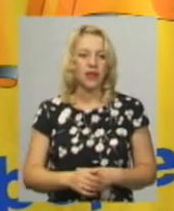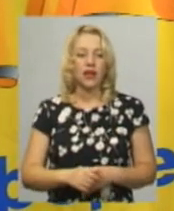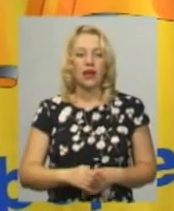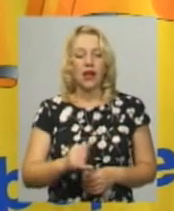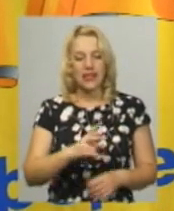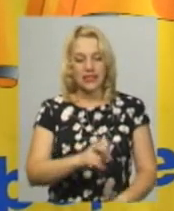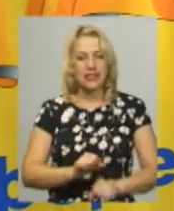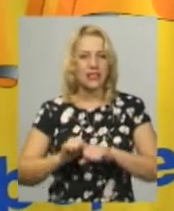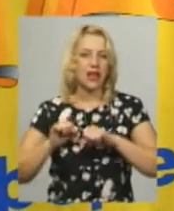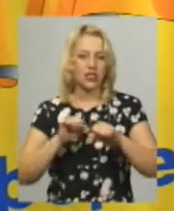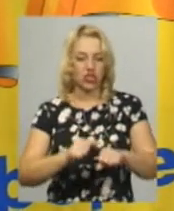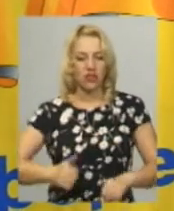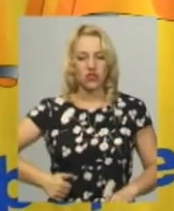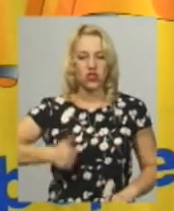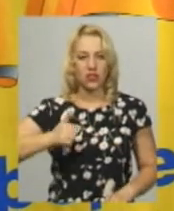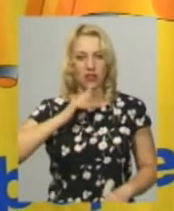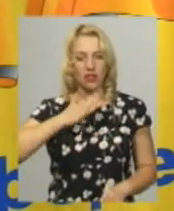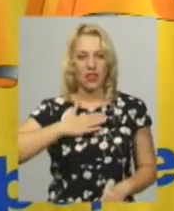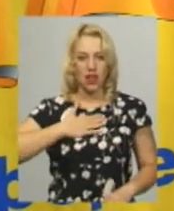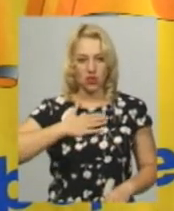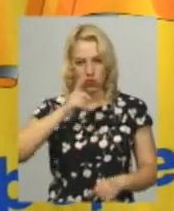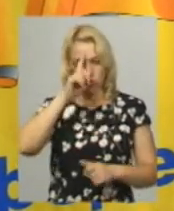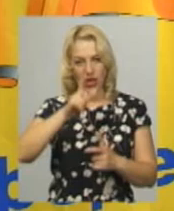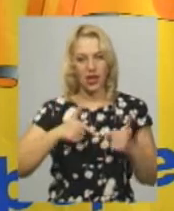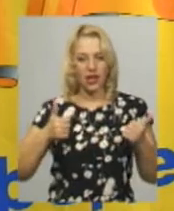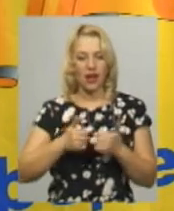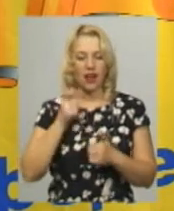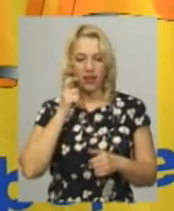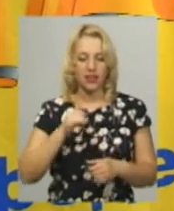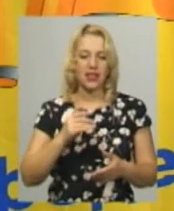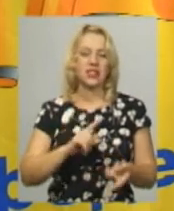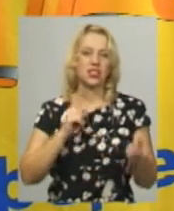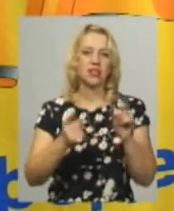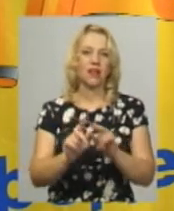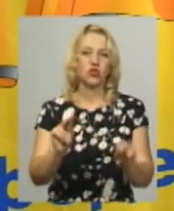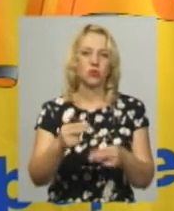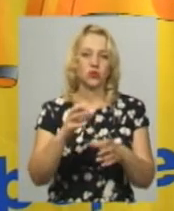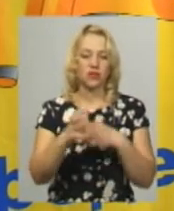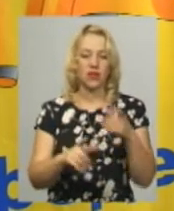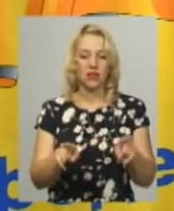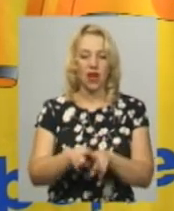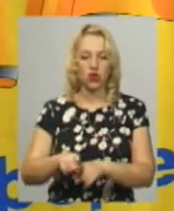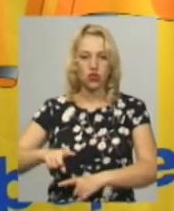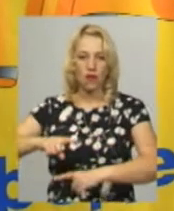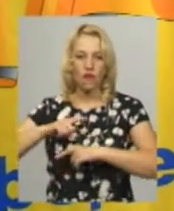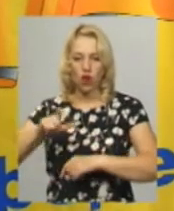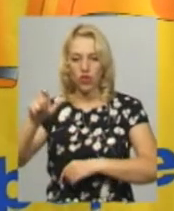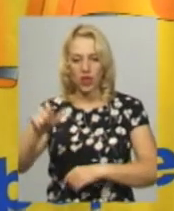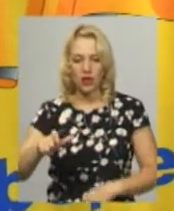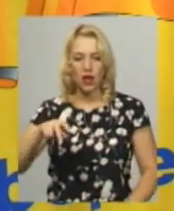захищав честь нашої країни на чемпіонати світу і став чемпіоном світу. І також воротар з Полонова